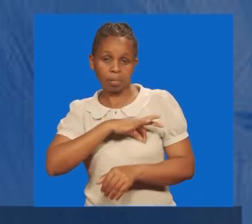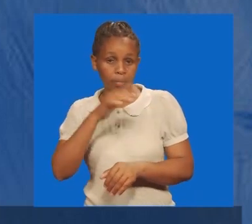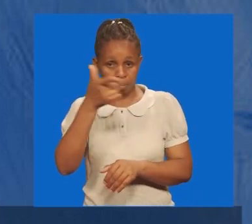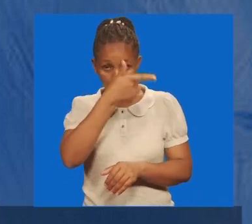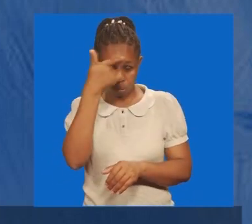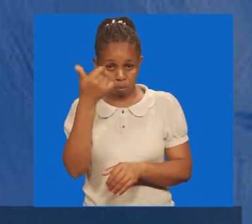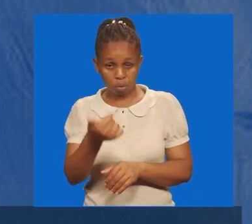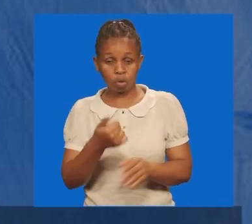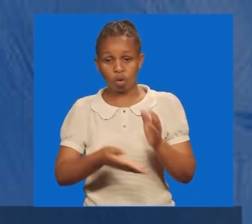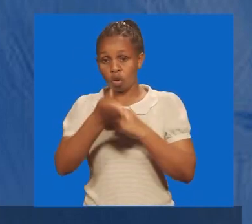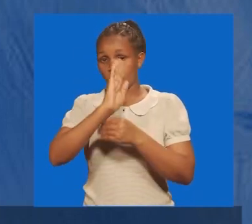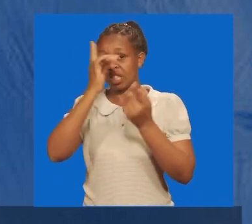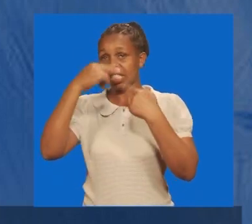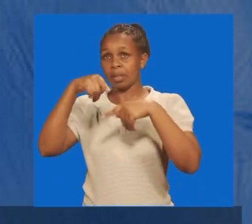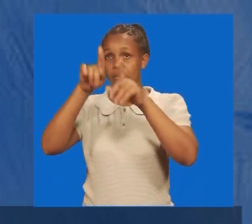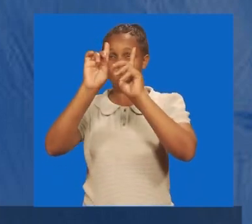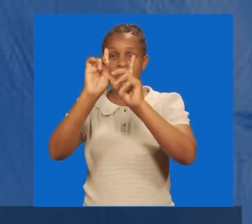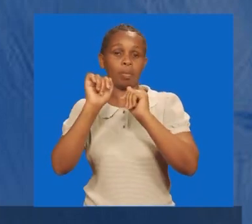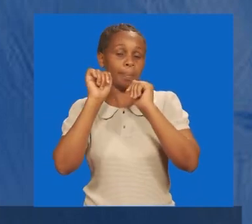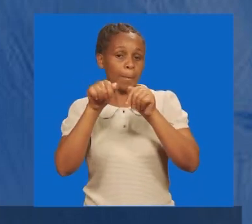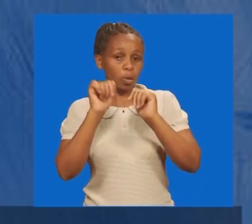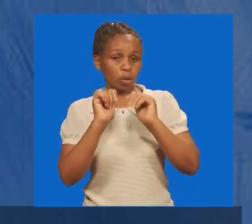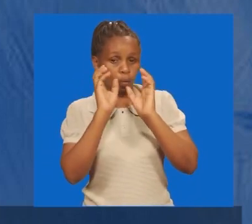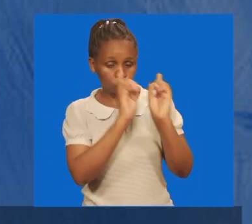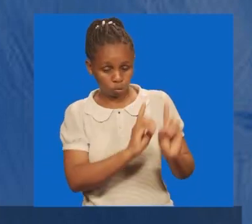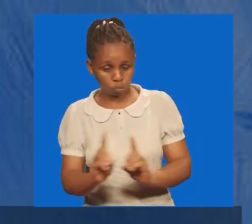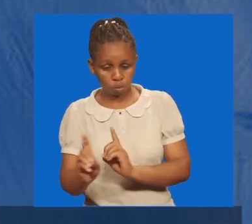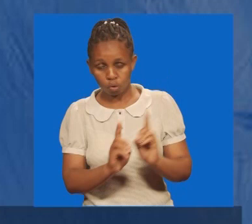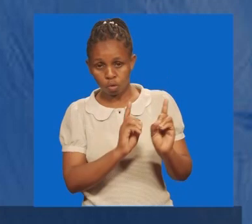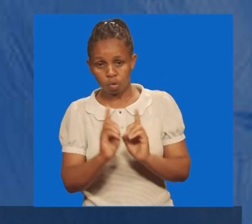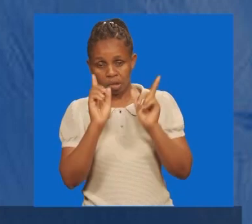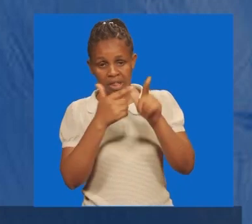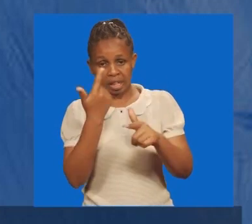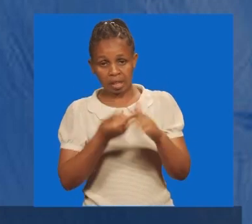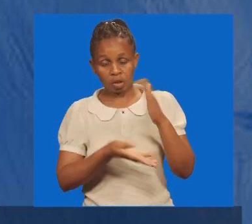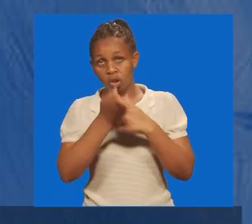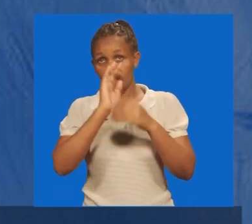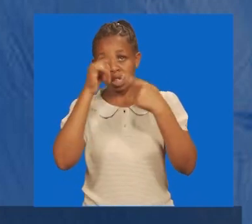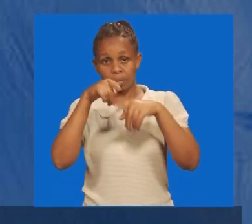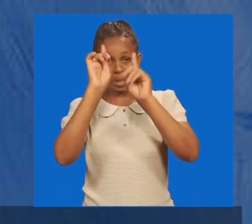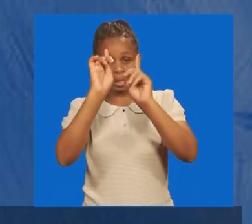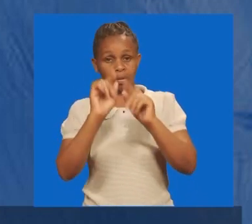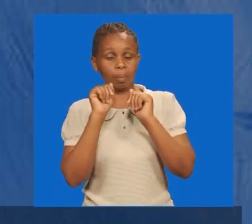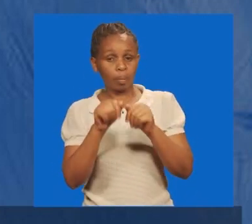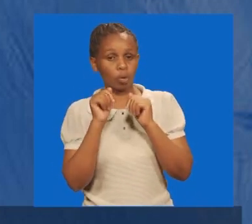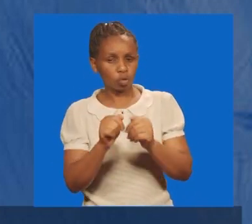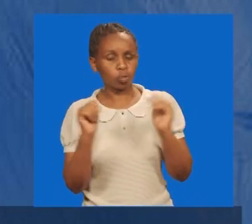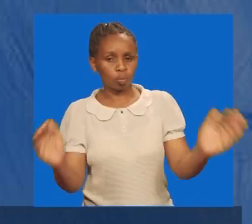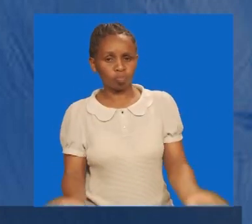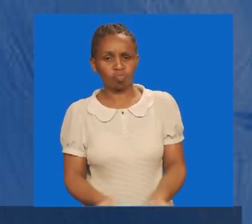kwa sababu, buwana mwenyewe, ataweza kukutendea, na buwana mwenyewe, ataweza